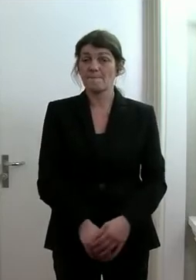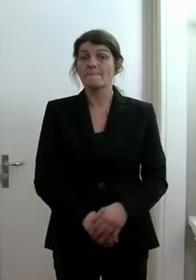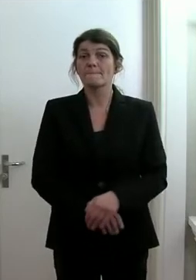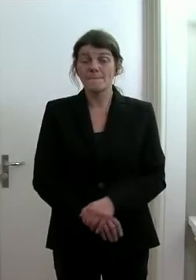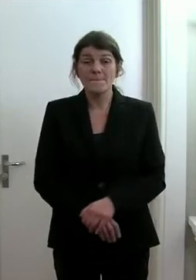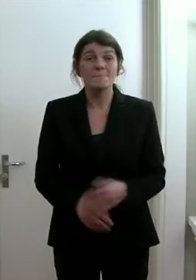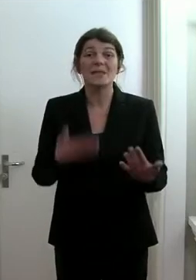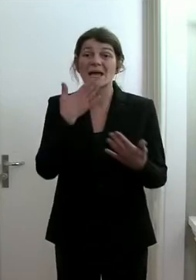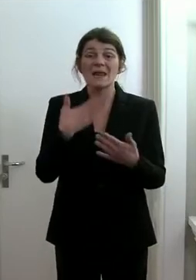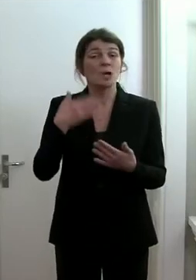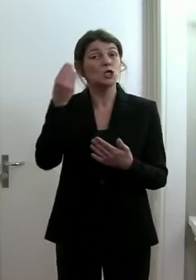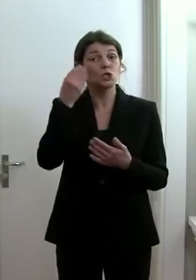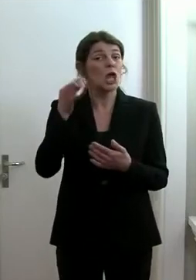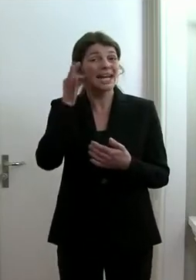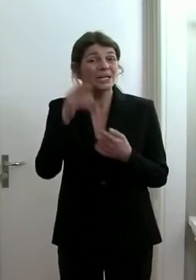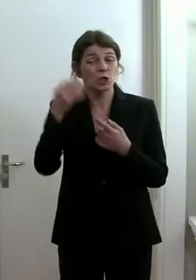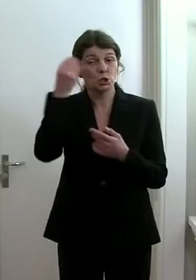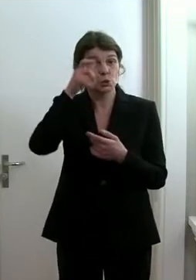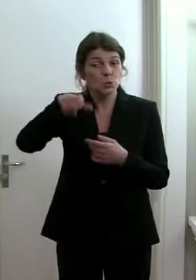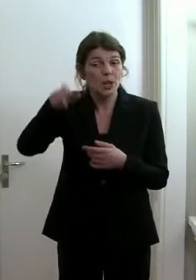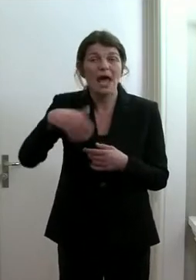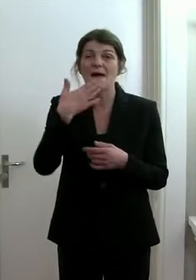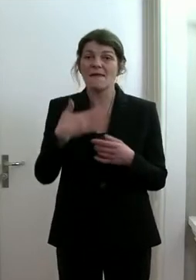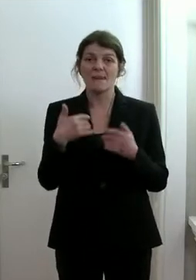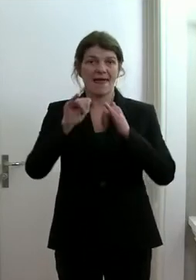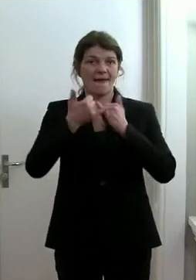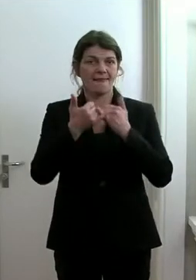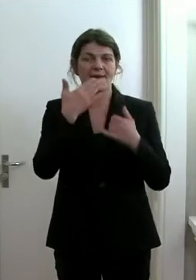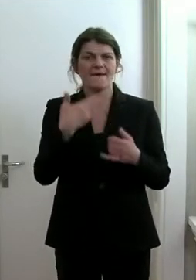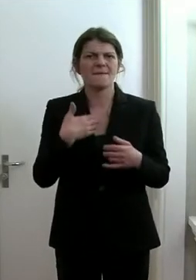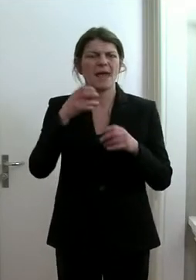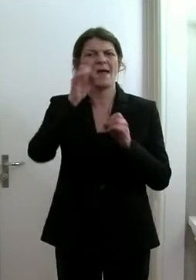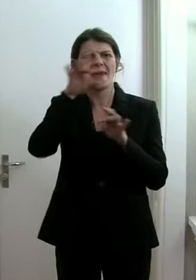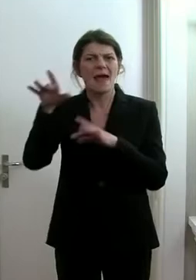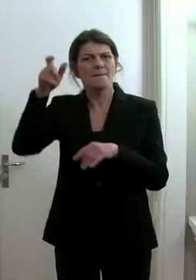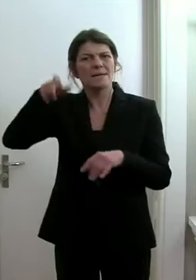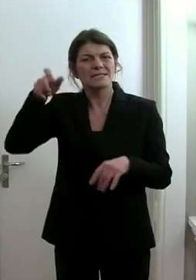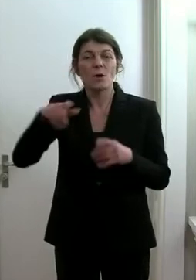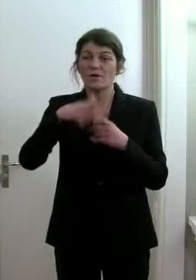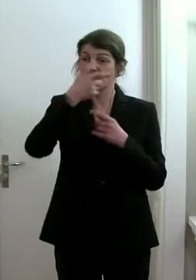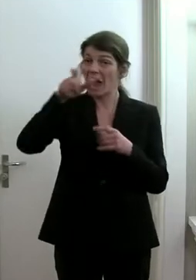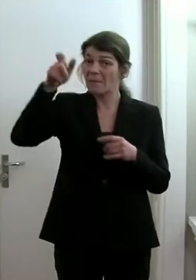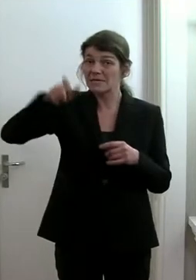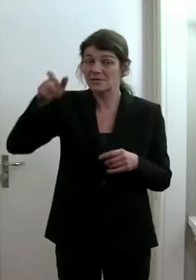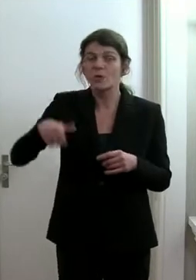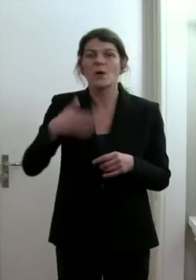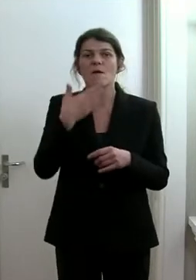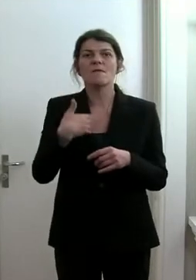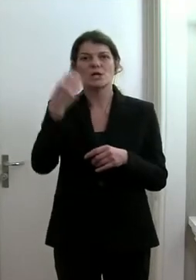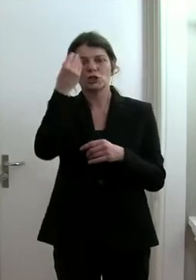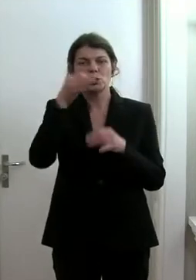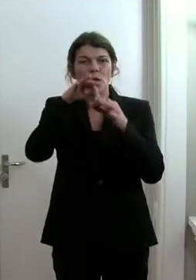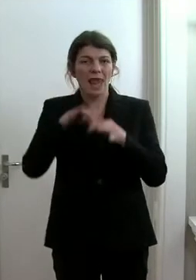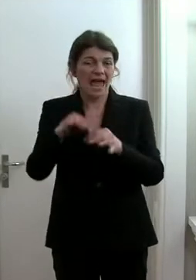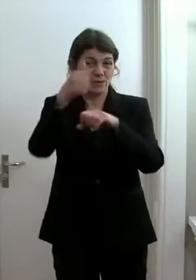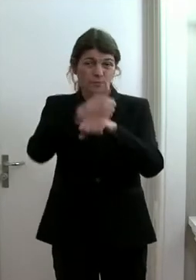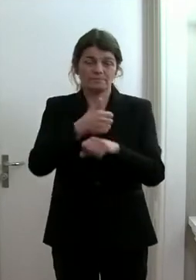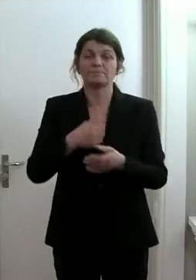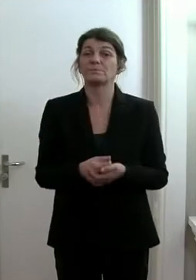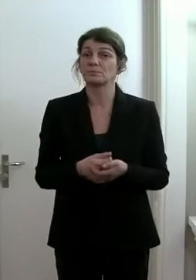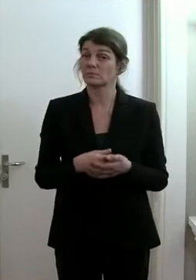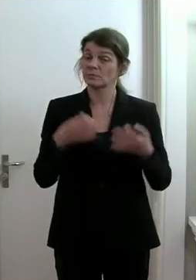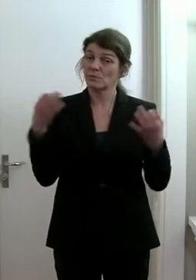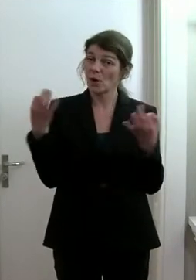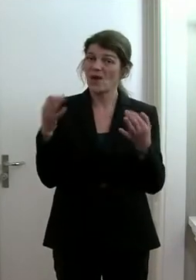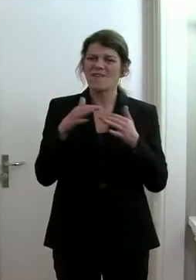Liebe Schülerinnen und Schüler, liebe Eltern, liebe Lehrpersonen und Fachpersonen und liebe Schulleitungen, heute haben